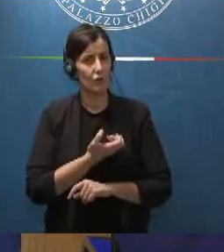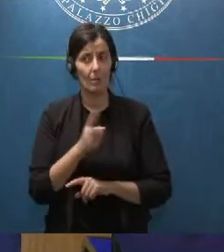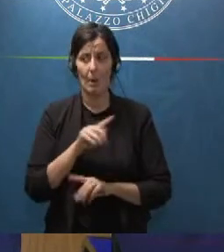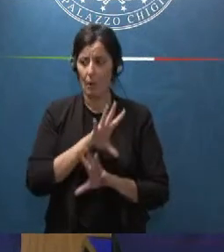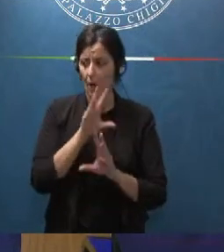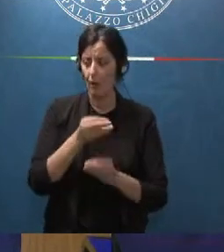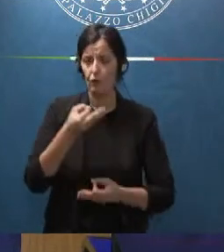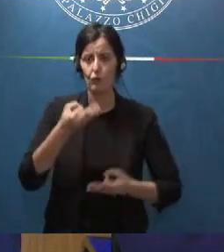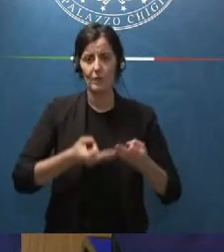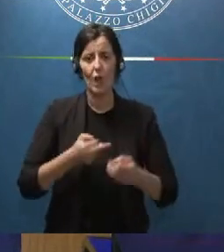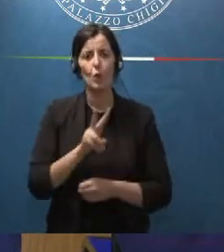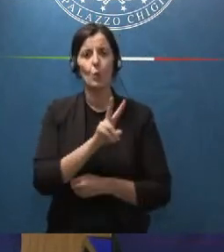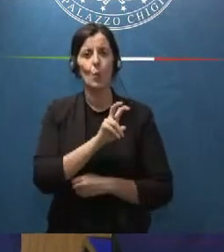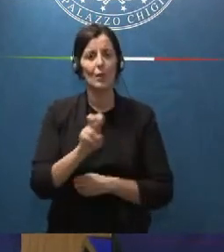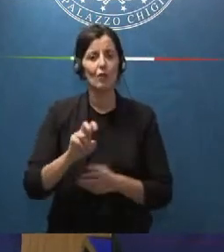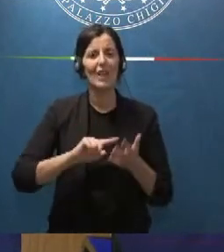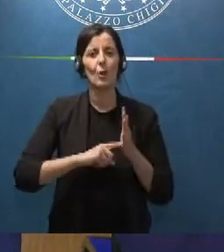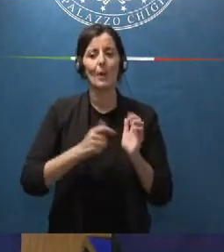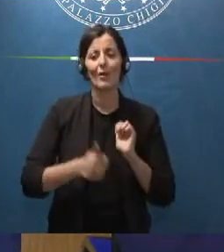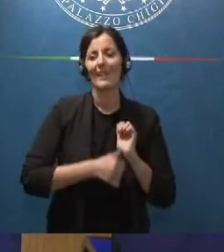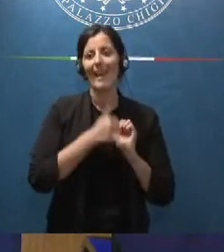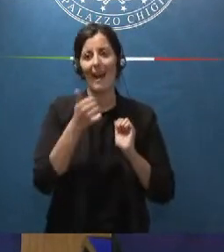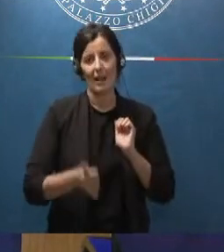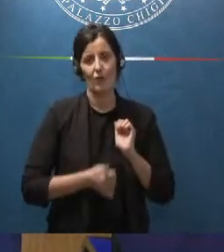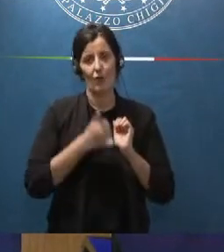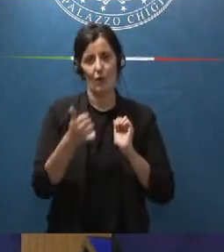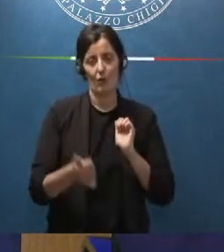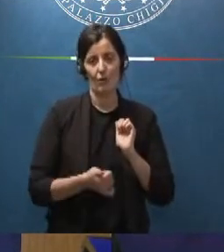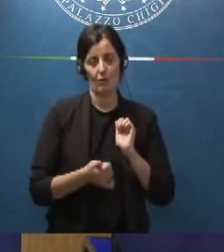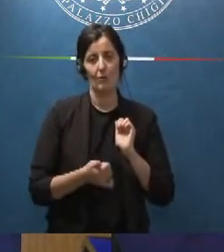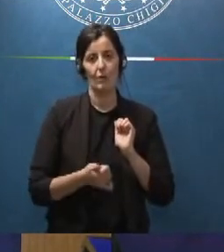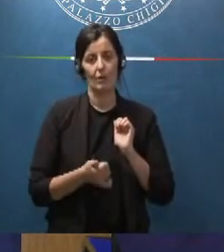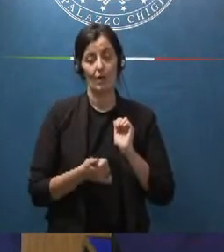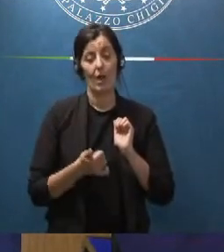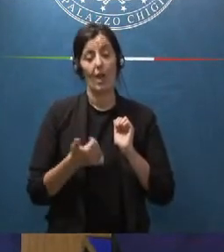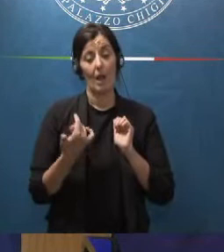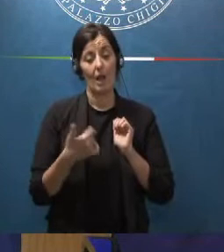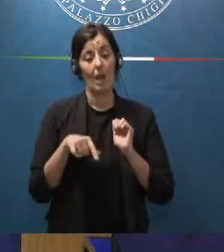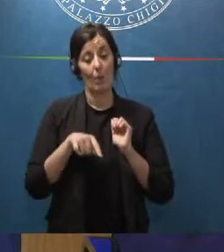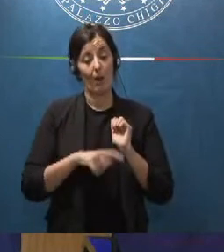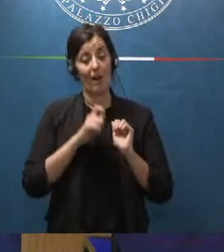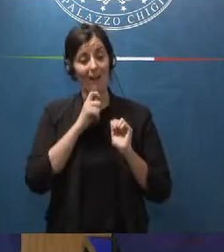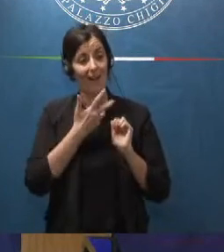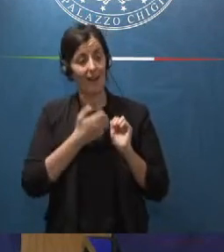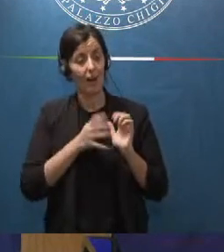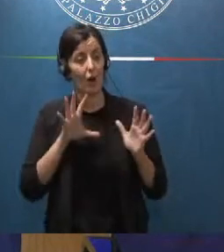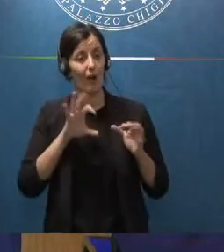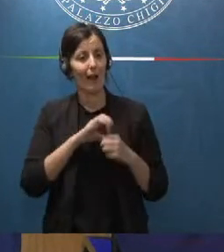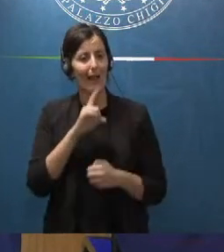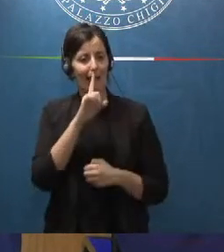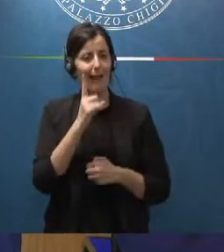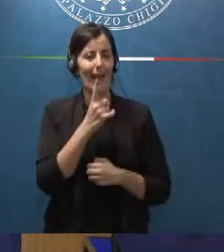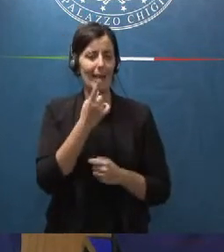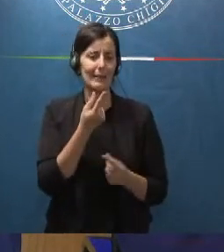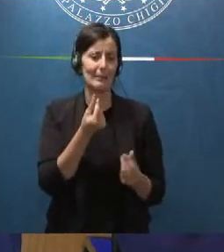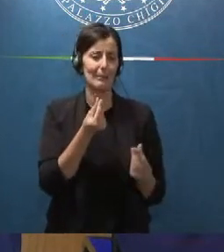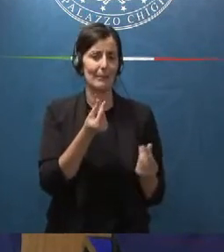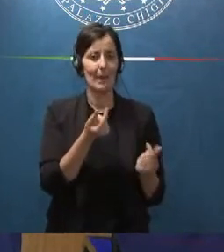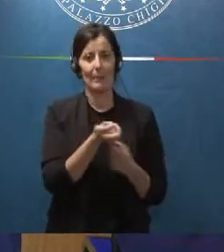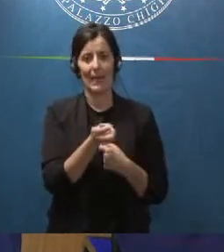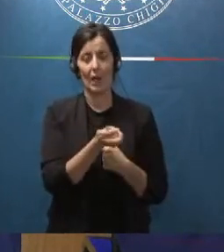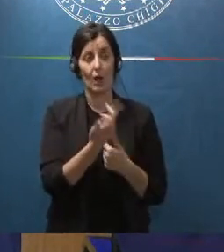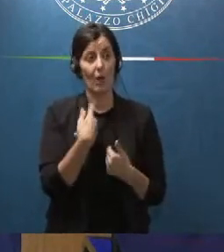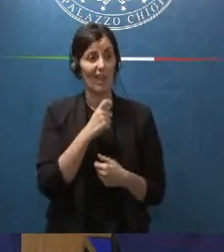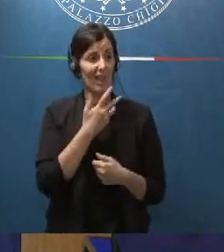giustizia 200 milioni l'anno di euro e la gran parte di queste riguardano reati di piccola entità sono assolutamente